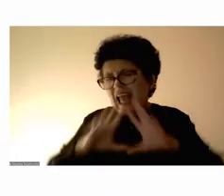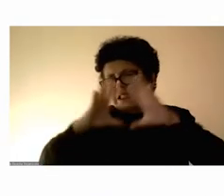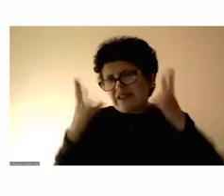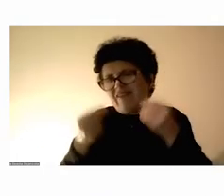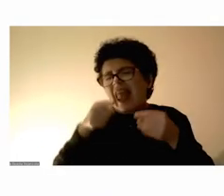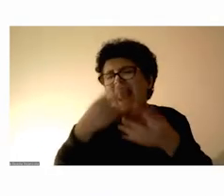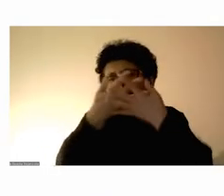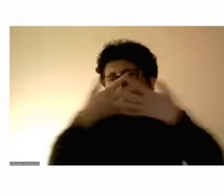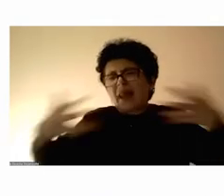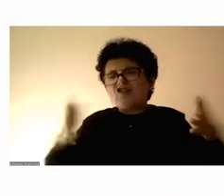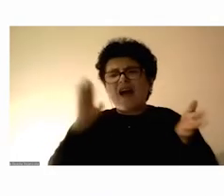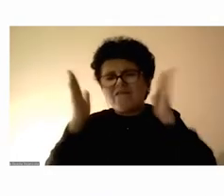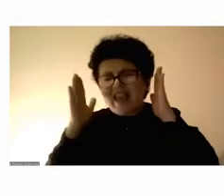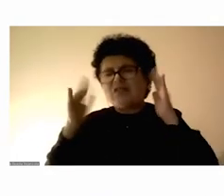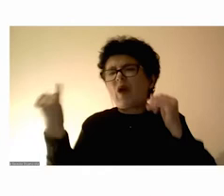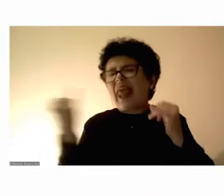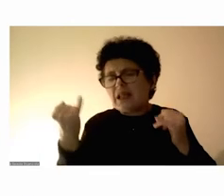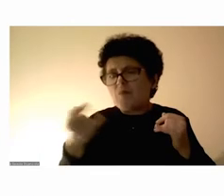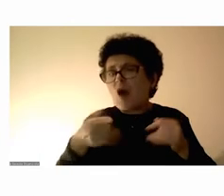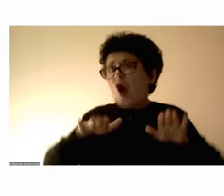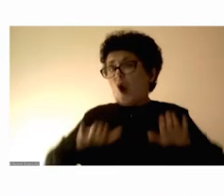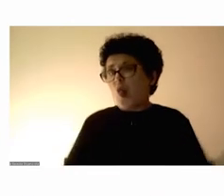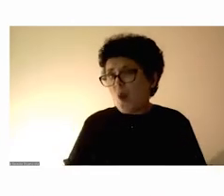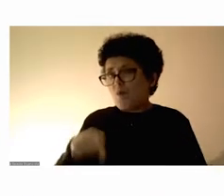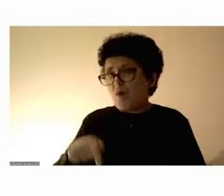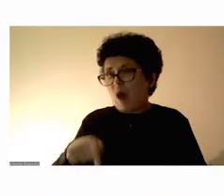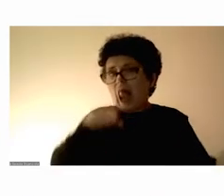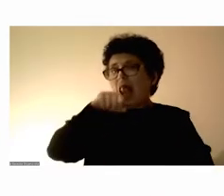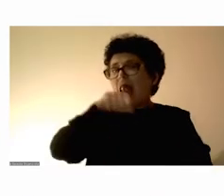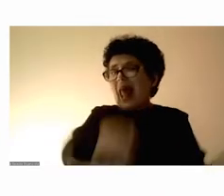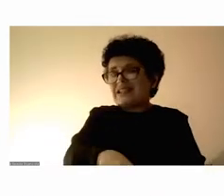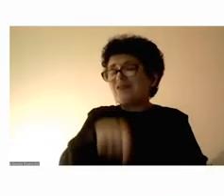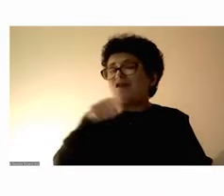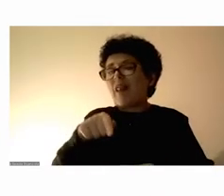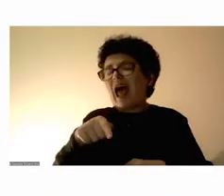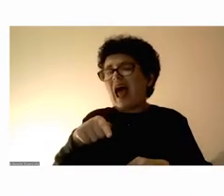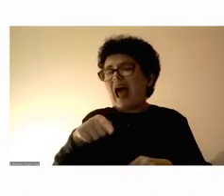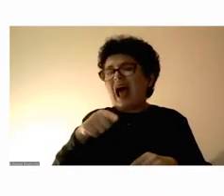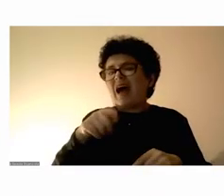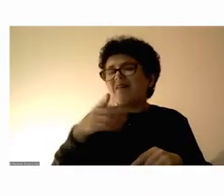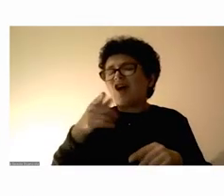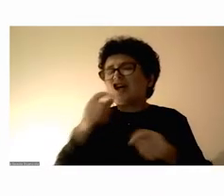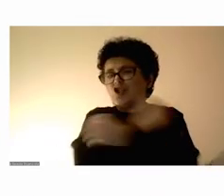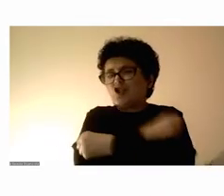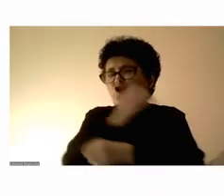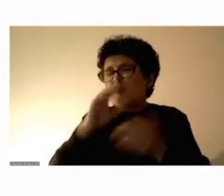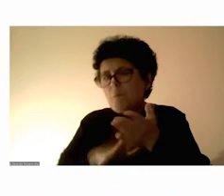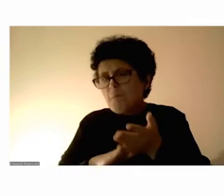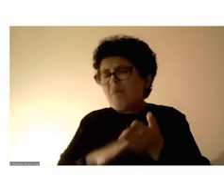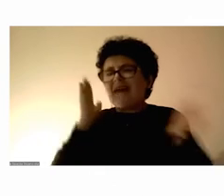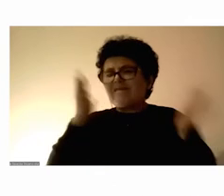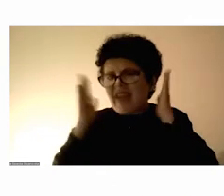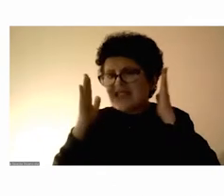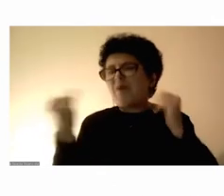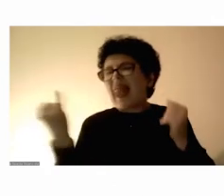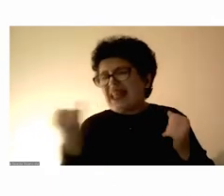тамо, па некако од клупите во моментов насилството е на Microsoft Teams, на Zoom, на Facebook, на Instagram